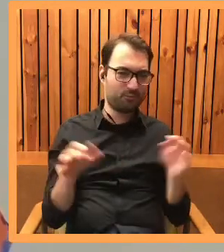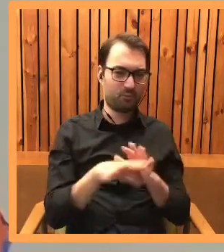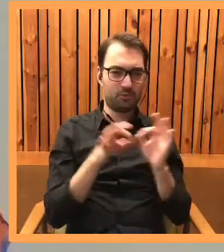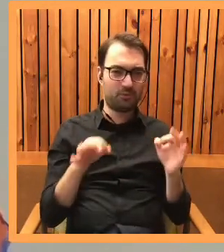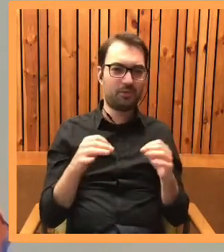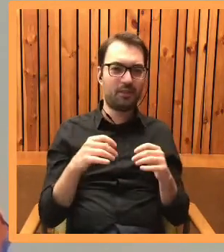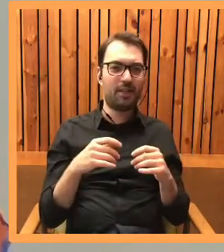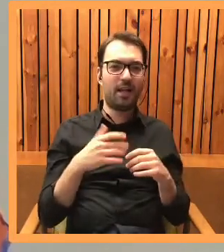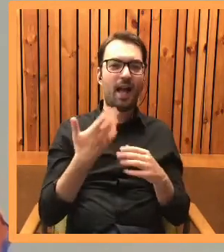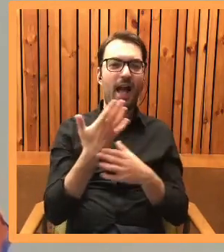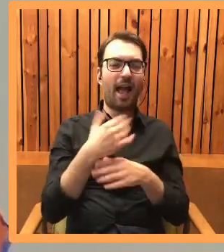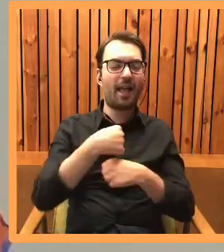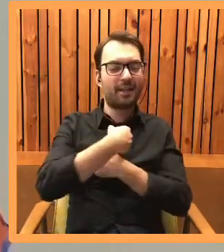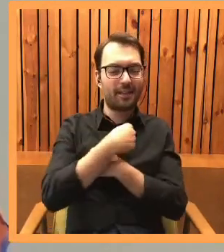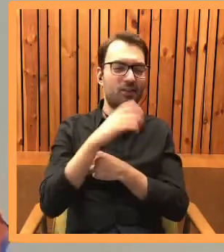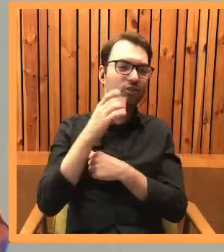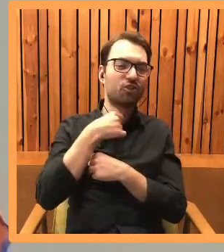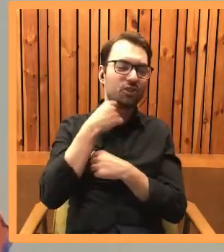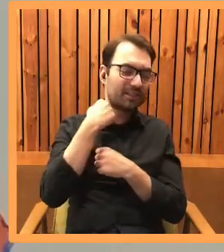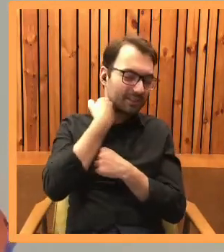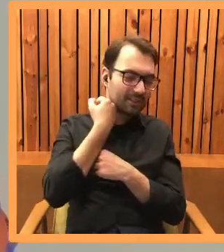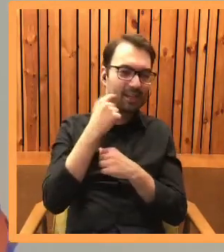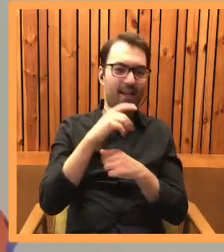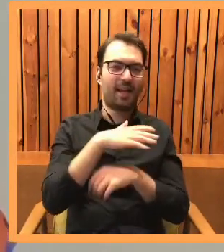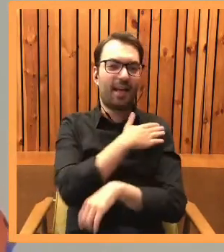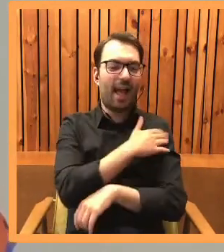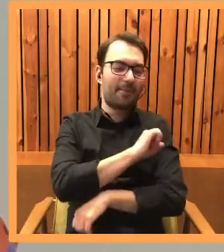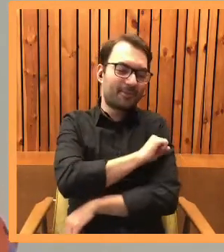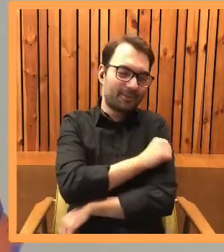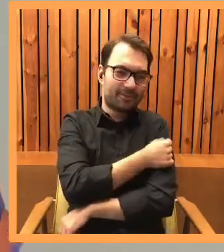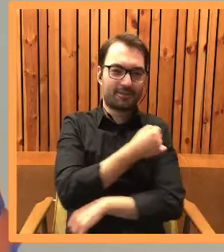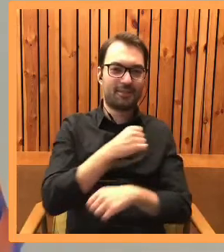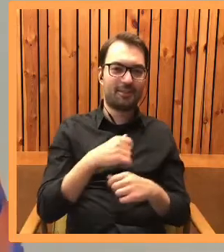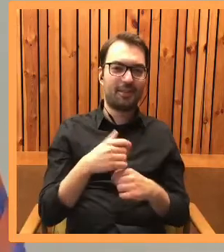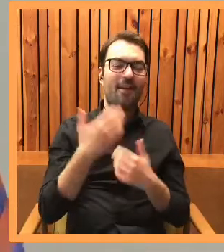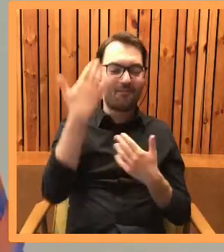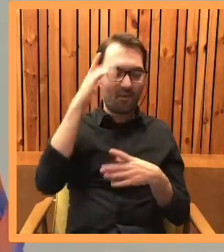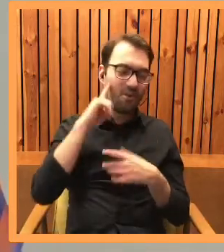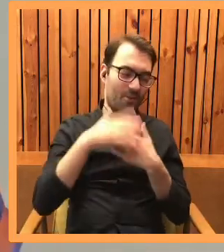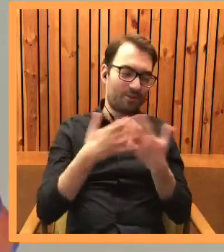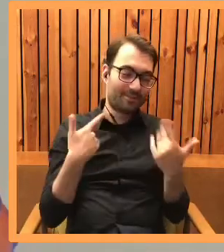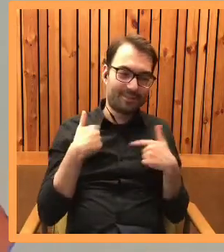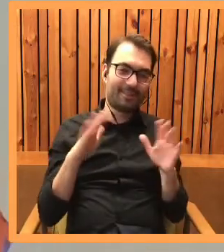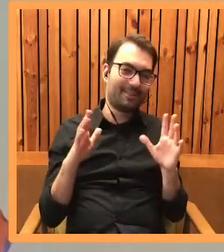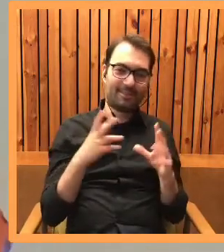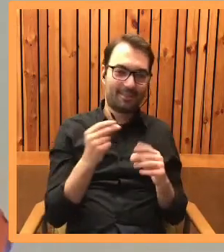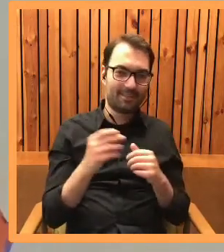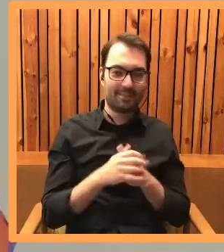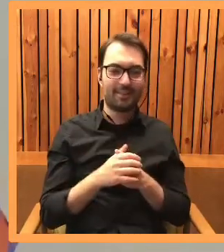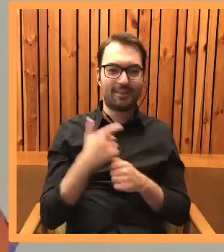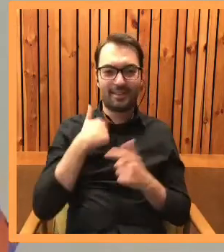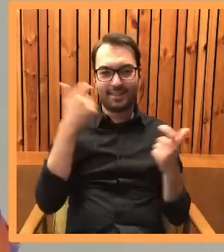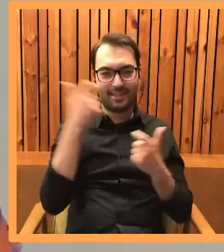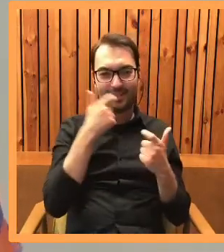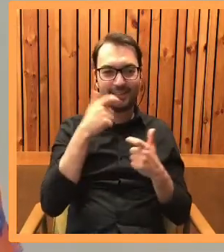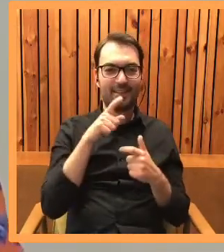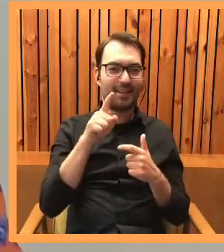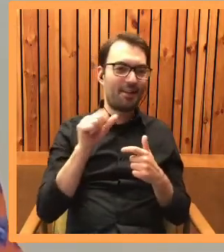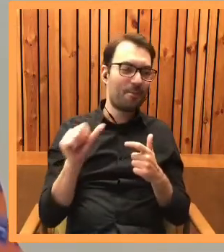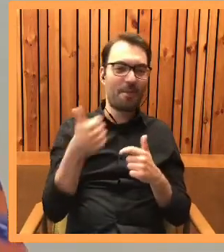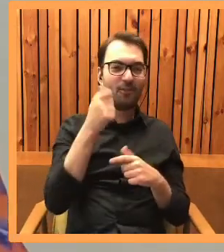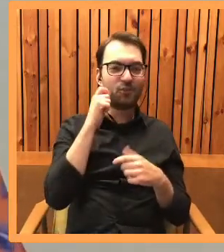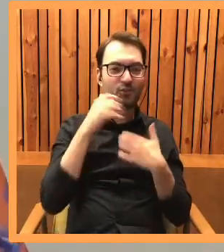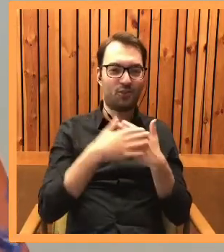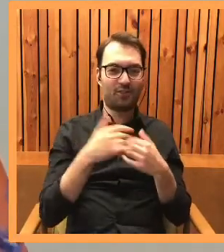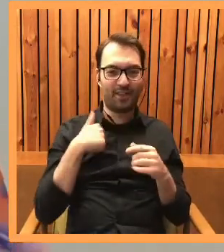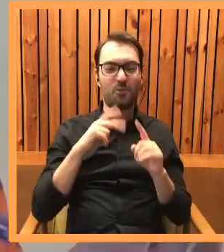Wtula się w rękę, w szyję, w ramię. Niestety woli męża ode mnie. I ja się śmieję, że to ona jest pierwszą